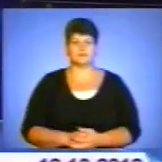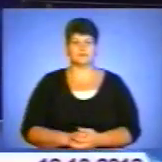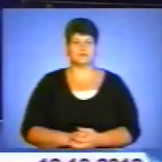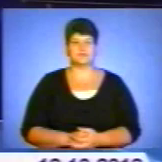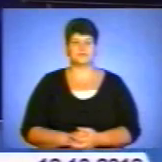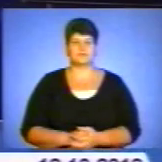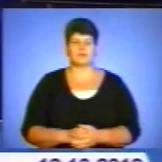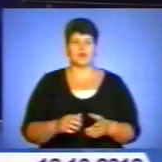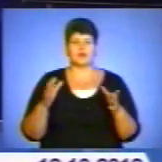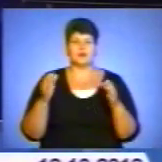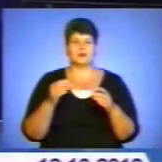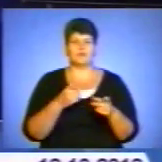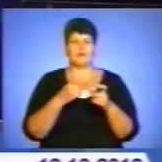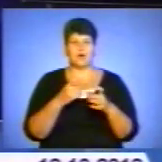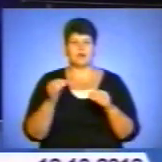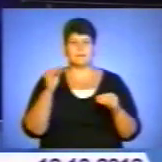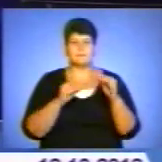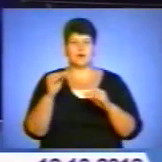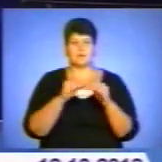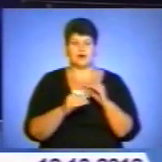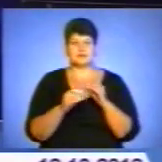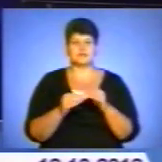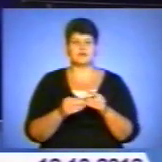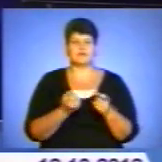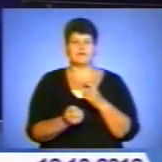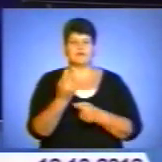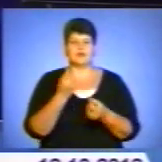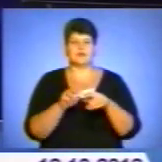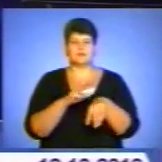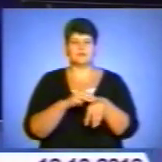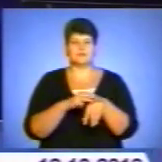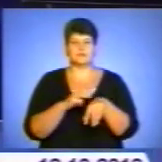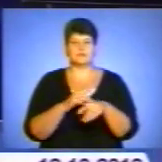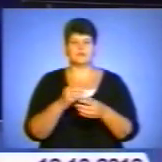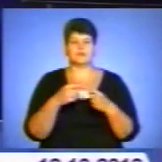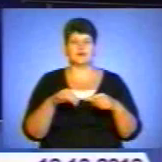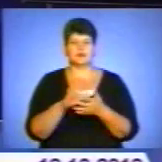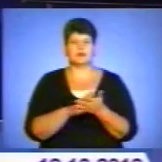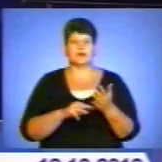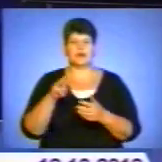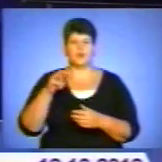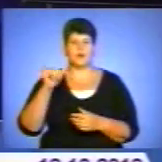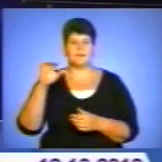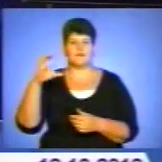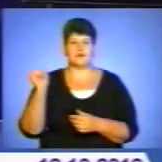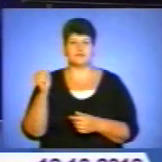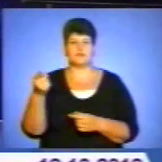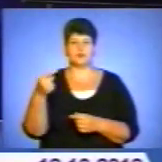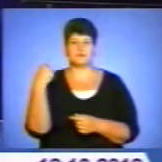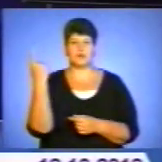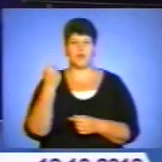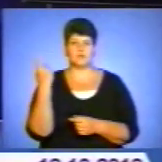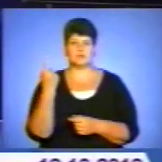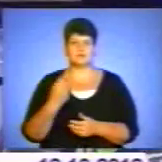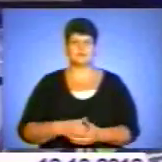Боєприпаси в автомобілі ВАЗ-21093 виявили правоохоронці. Відоматеріал сектора зв'язків з громадськістю ОМВС Тернопільської області.